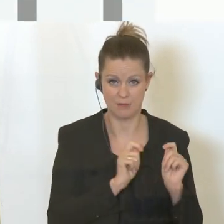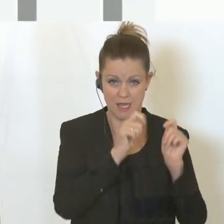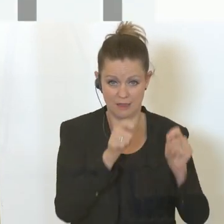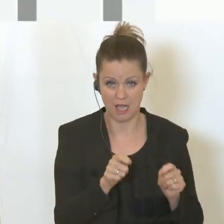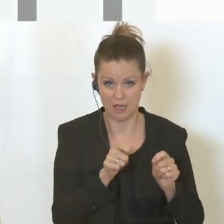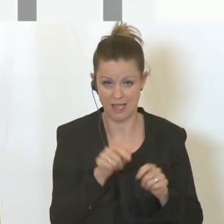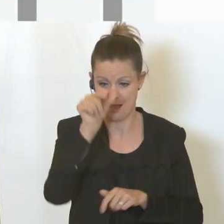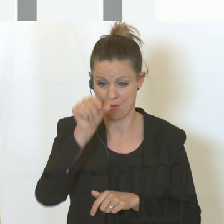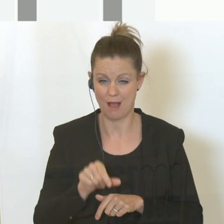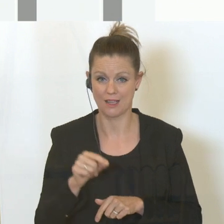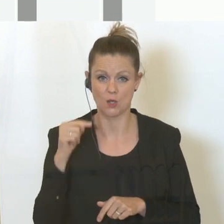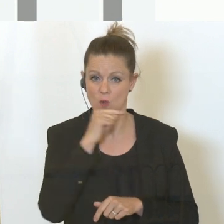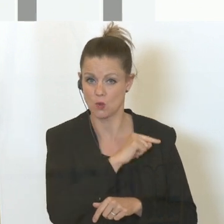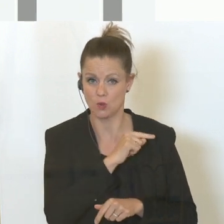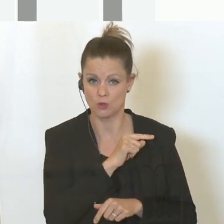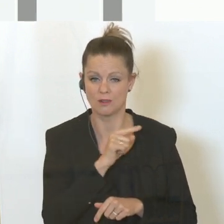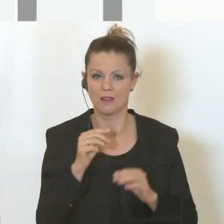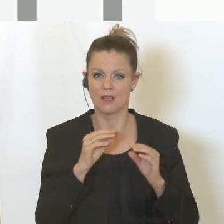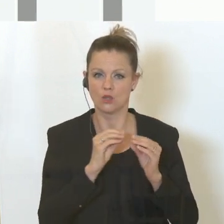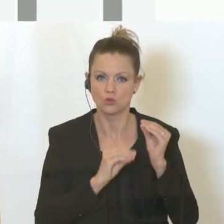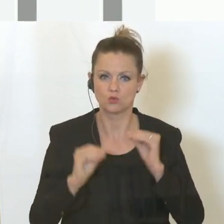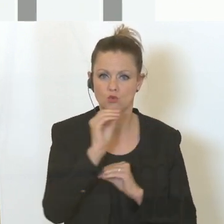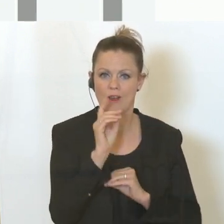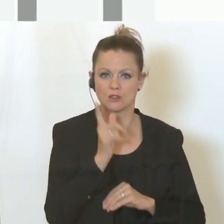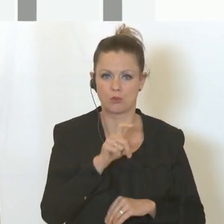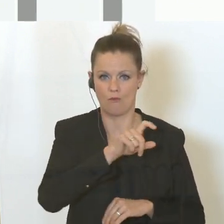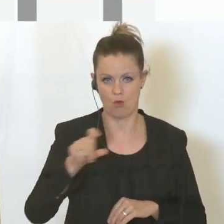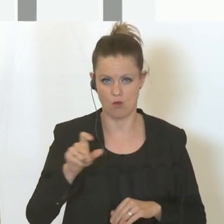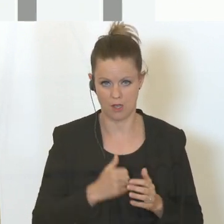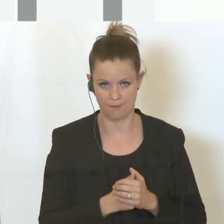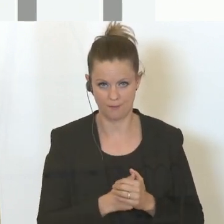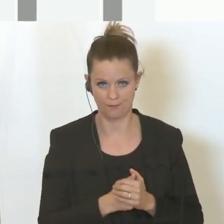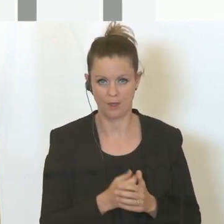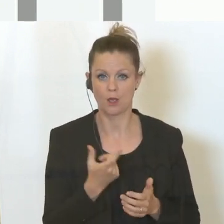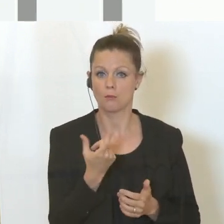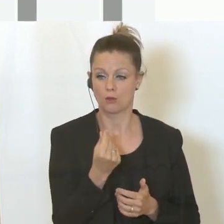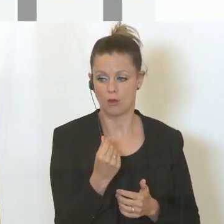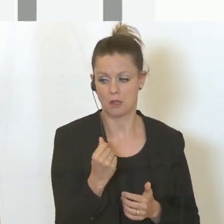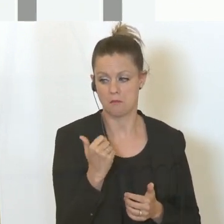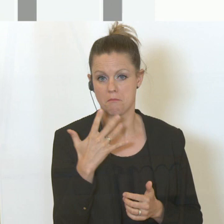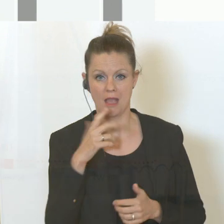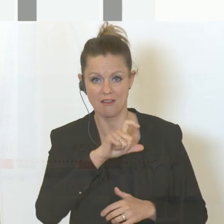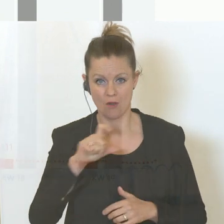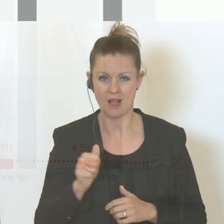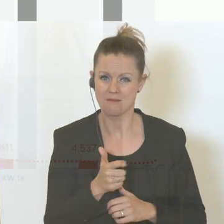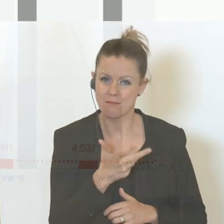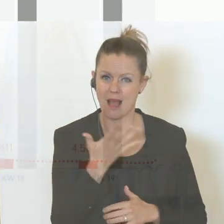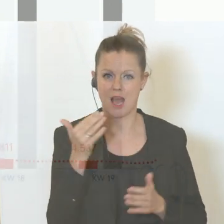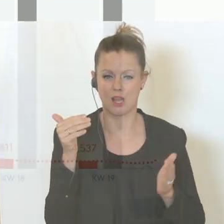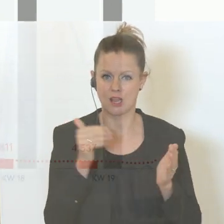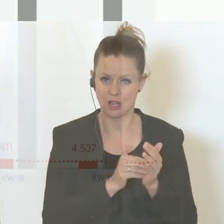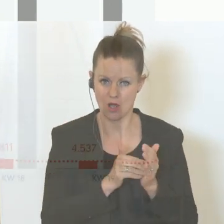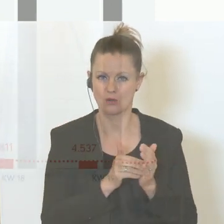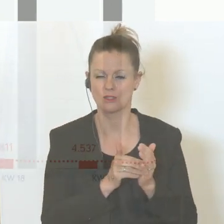mit den roten Balken den Zuwachs pro Woche. Und hier sehen wir, dass in den letzten Wochen ein paar Tausende wieder